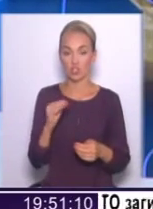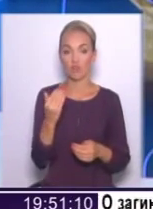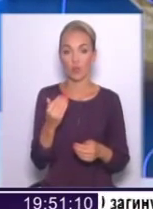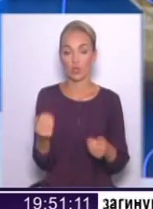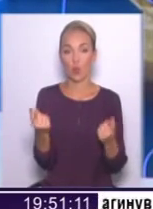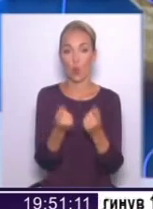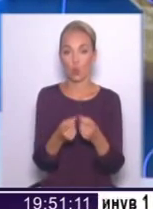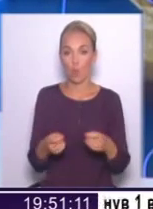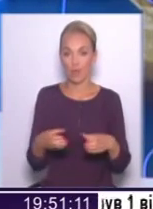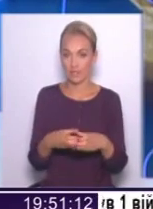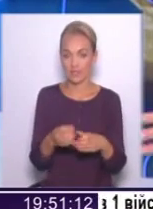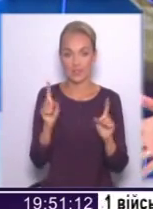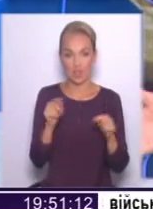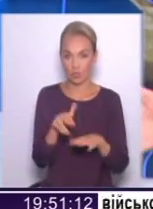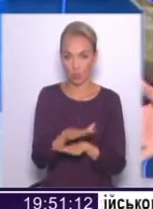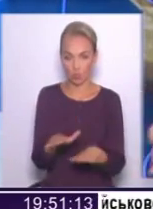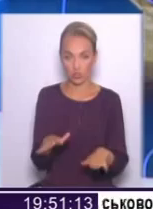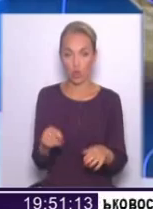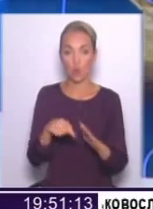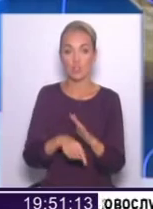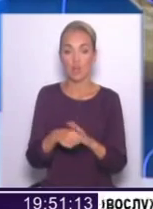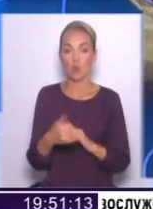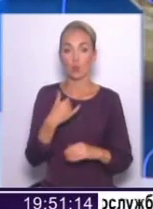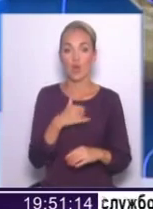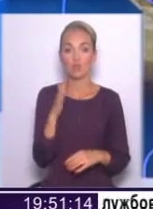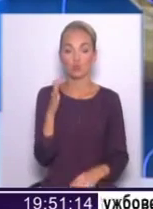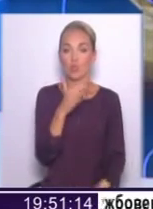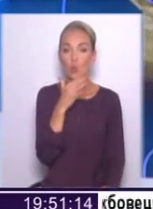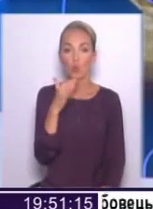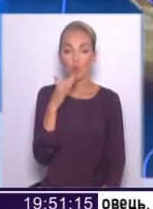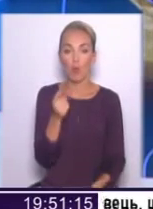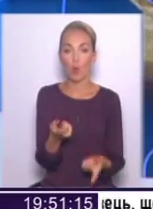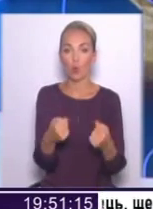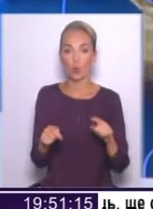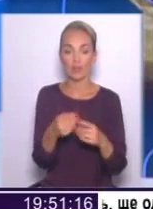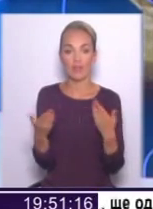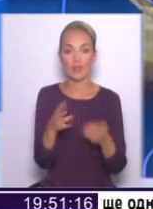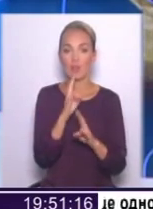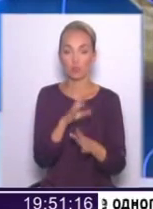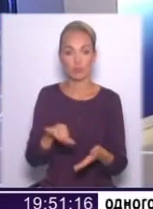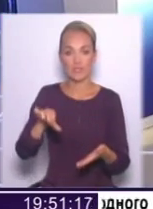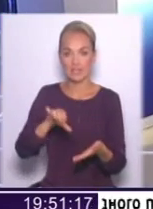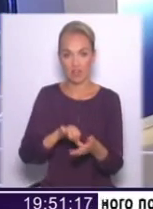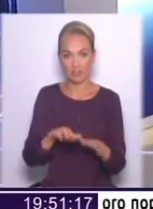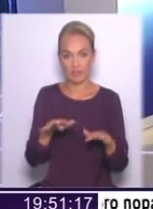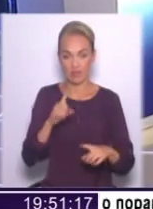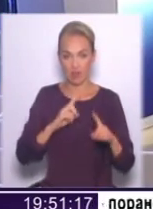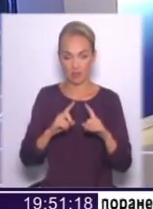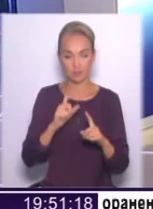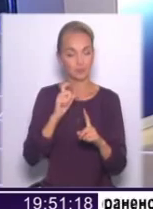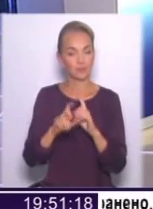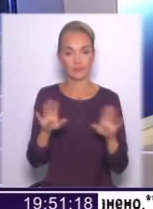Ти теж не проходиш. А це означає, що у нас буде купа округів, які не будуть представлені в місцевих радах. Це неправда абсолютно. Тому що ви